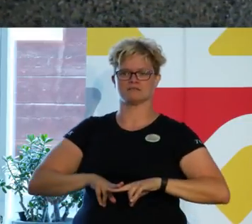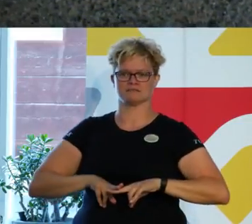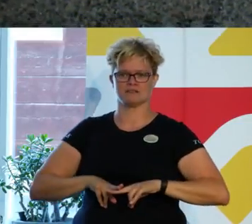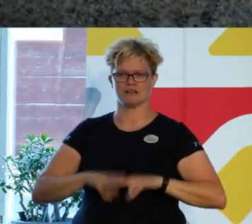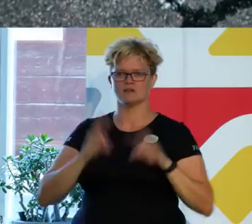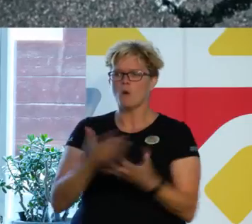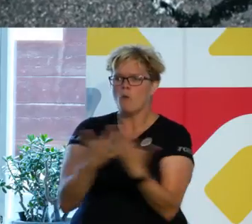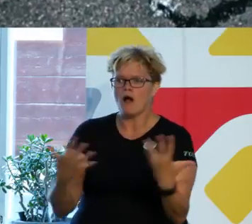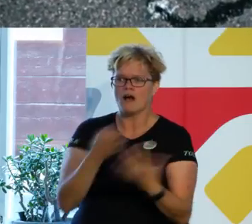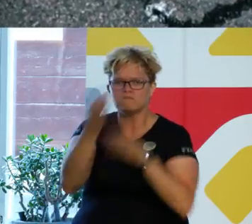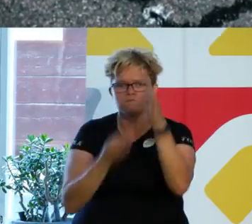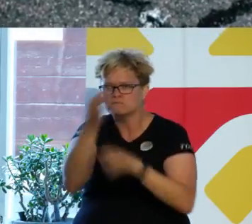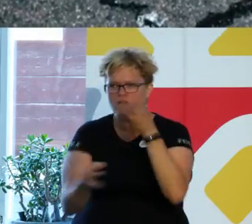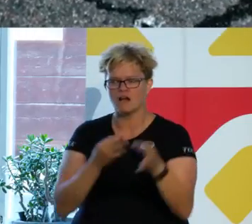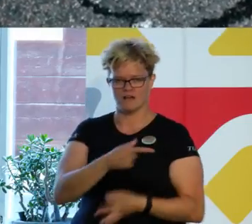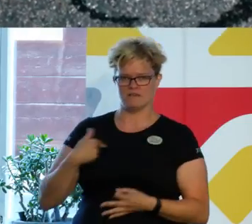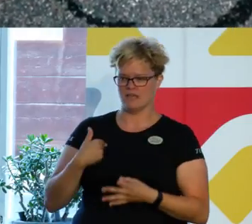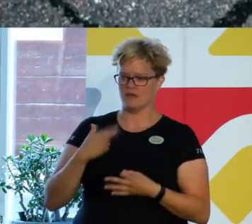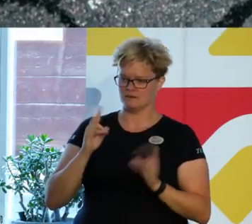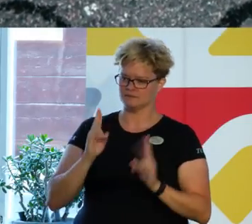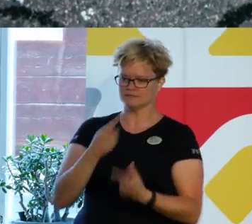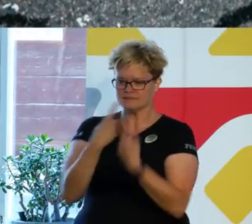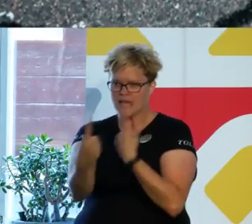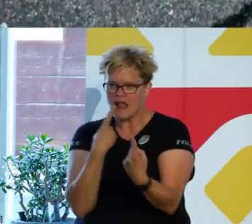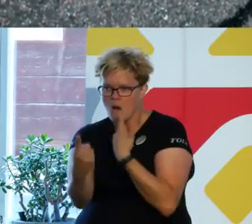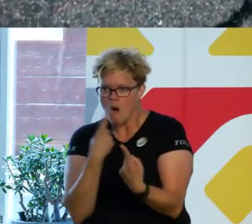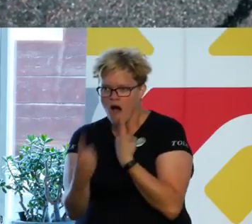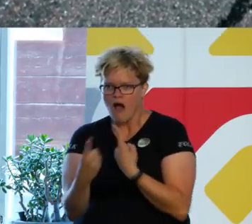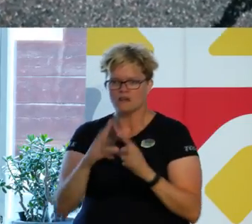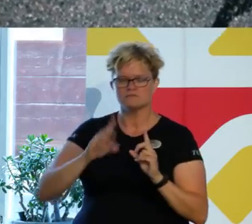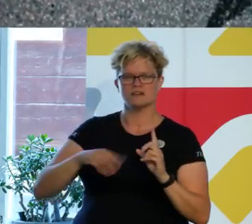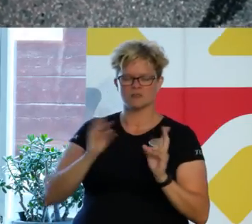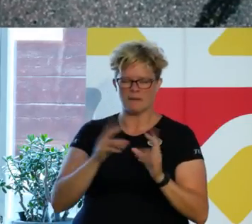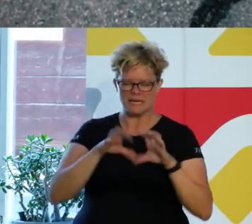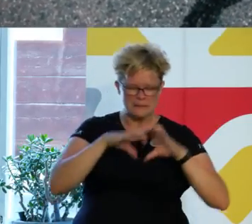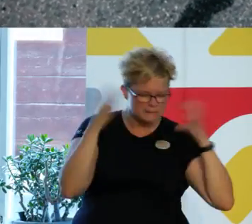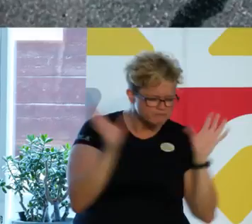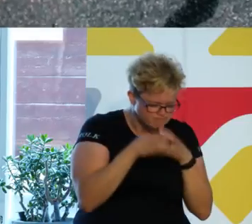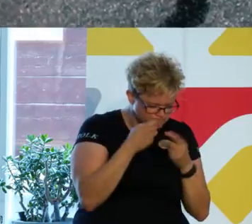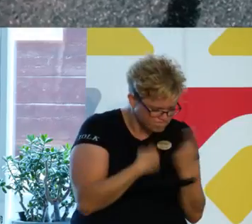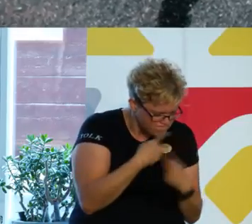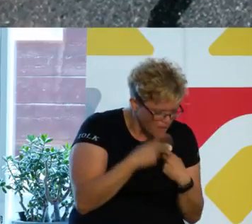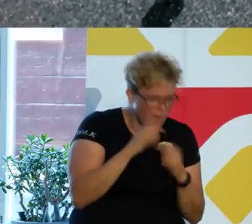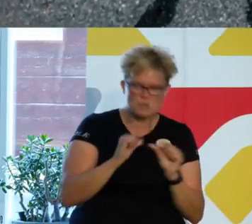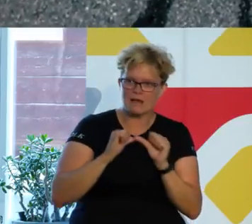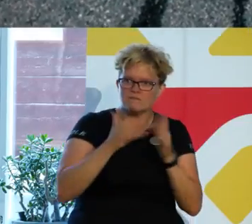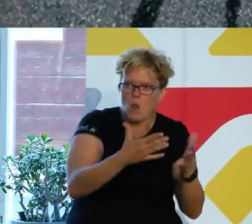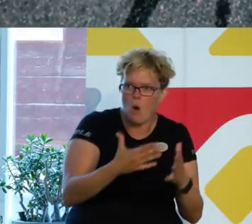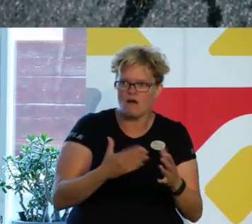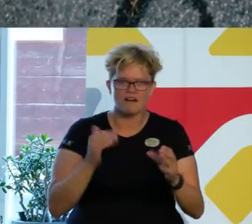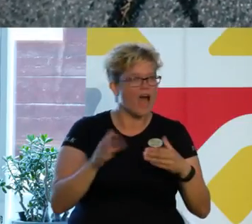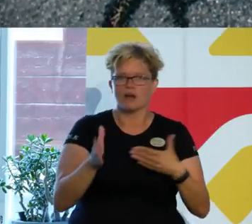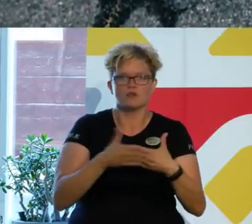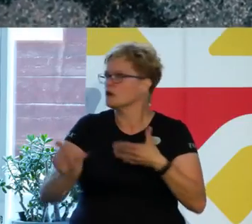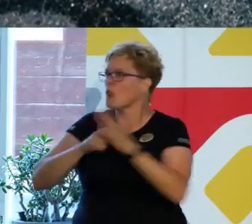Så många frågor, dialoger, som cirkulerar i slutna cirklar. Ska du be om lov? När en dörr är